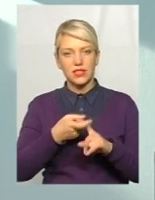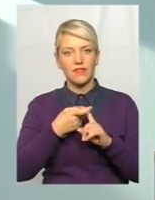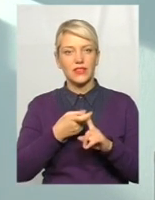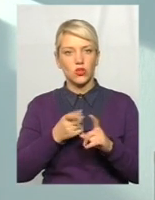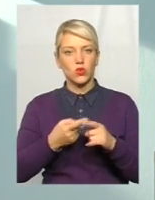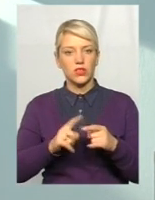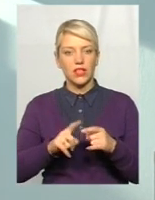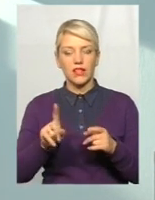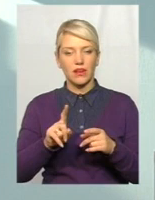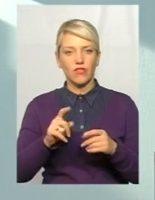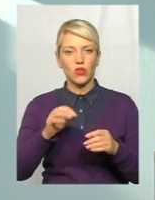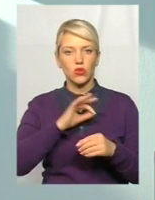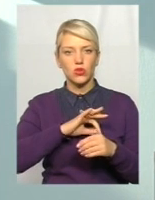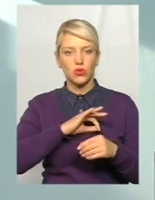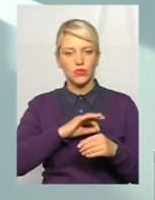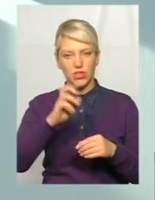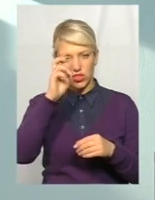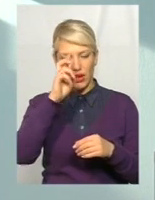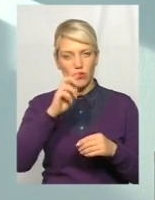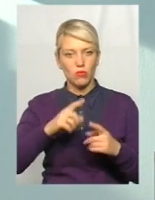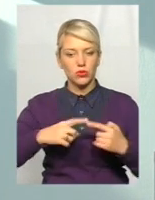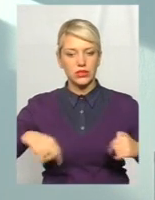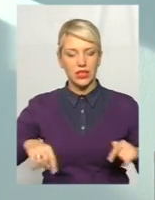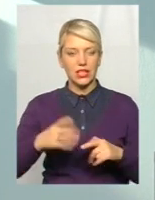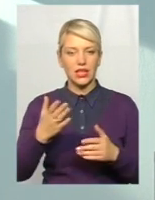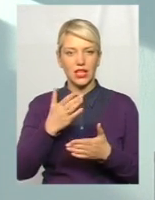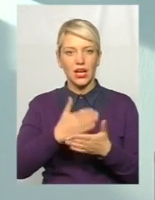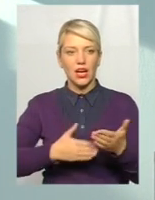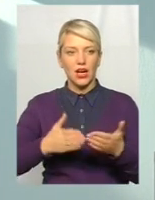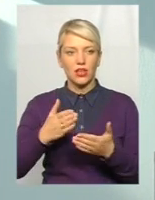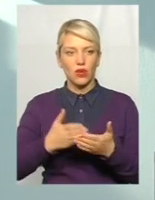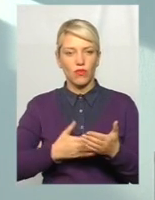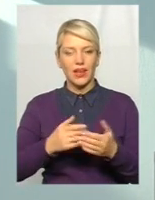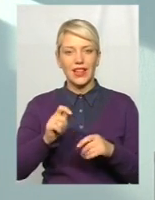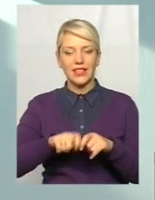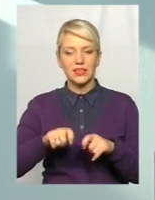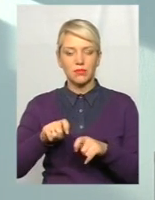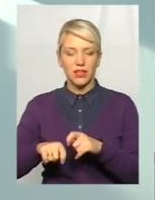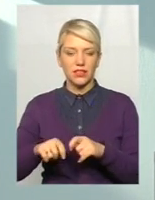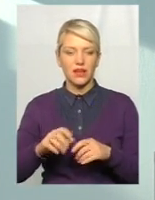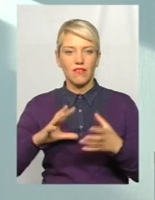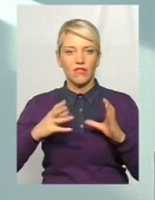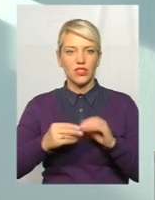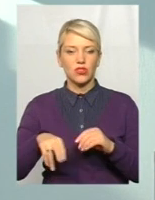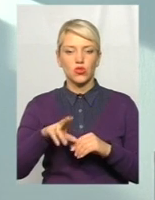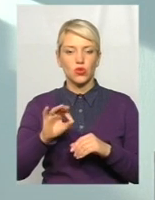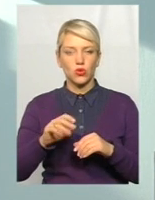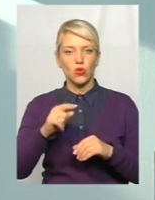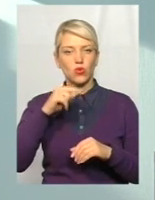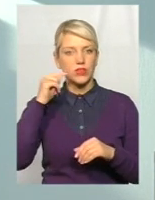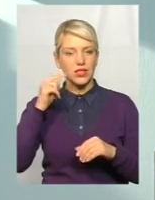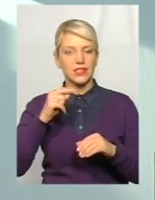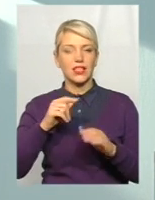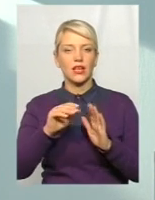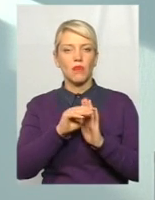які використовуються в державному секторі, які аналювали експертні висновки щодо безпеки, ряду російських програм на забезпечення, вони їх вже зараз не